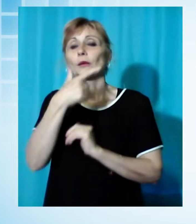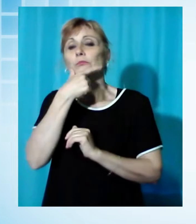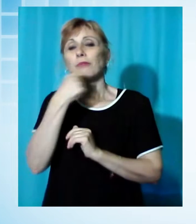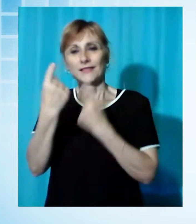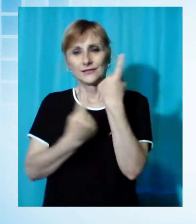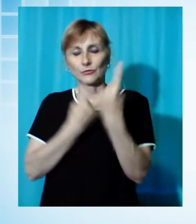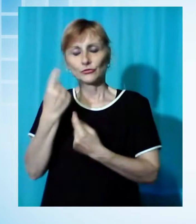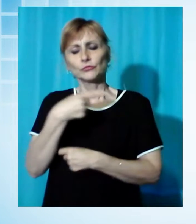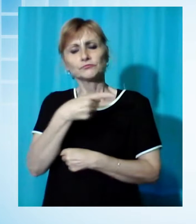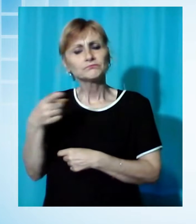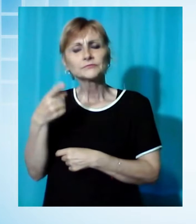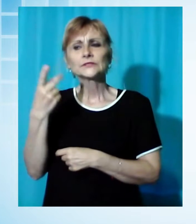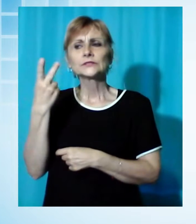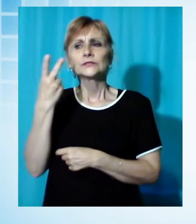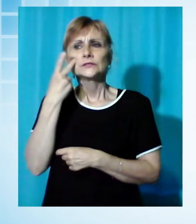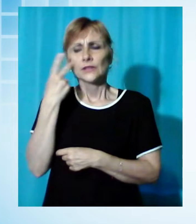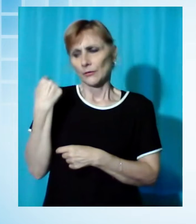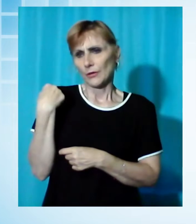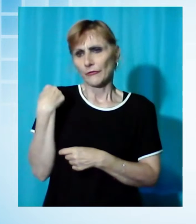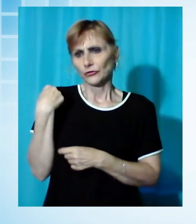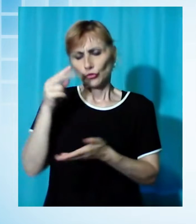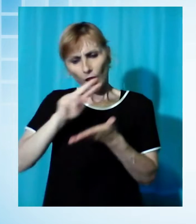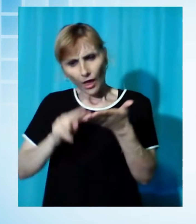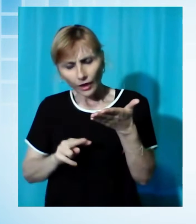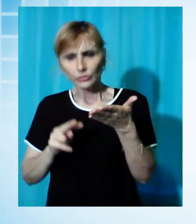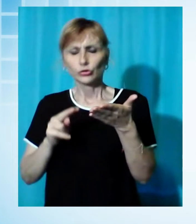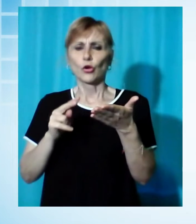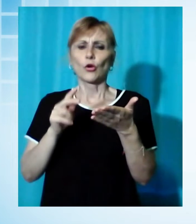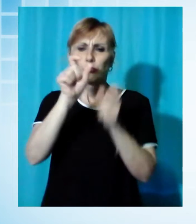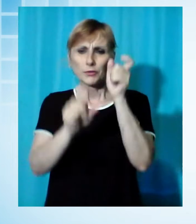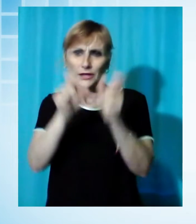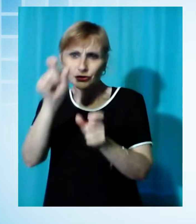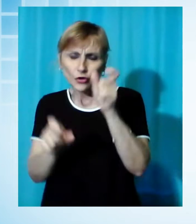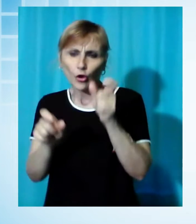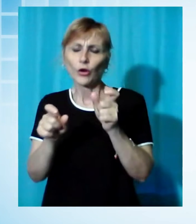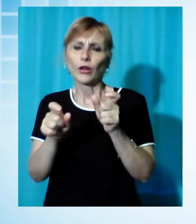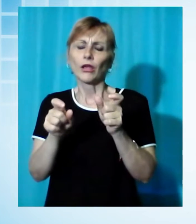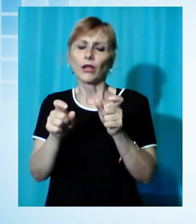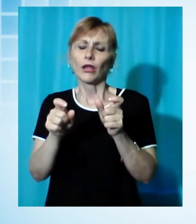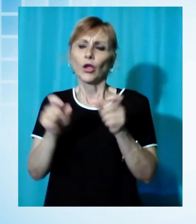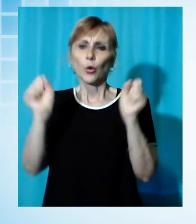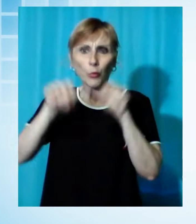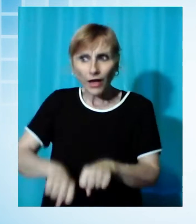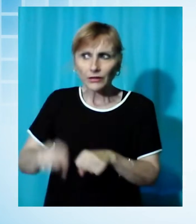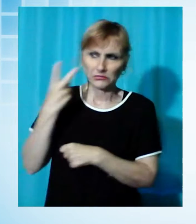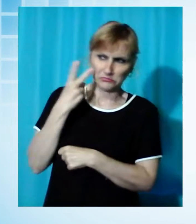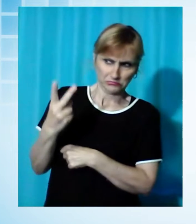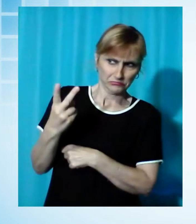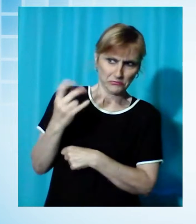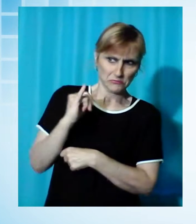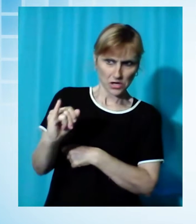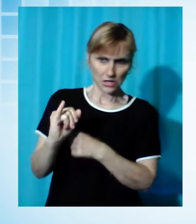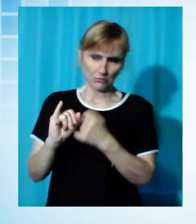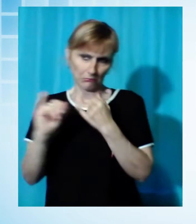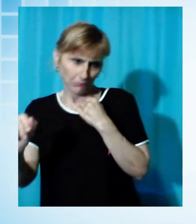letto di discriminazioni verso pazienti guariti dal Covid-19, ecco, in un negozio del Centro storico di